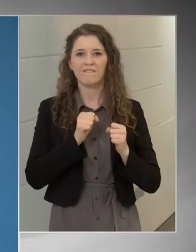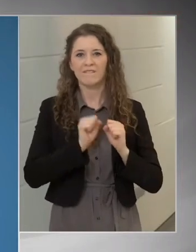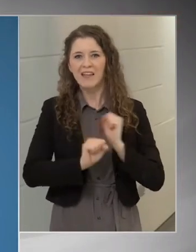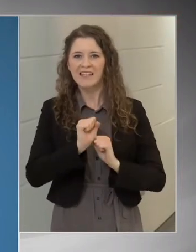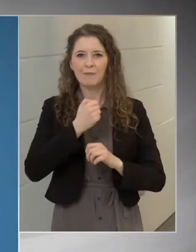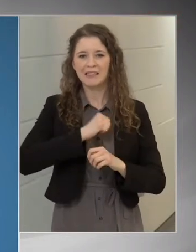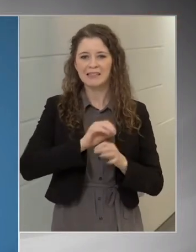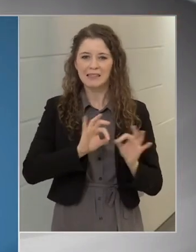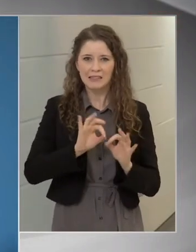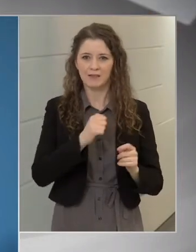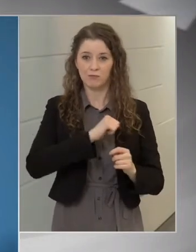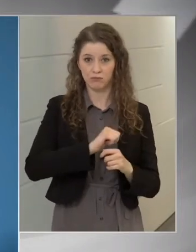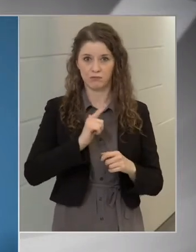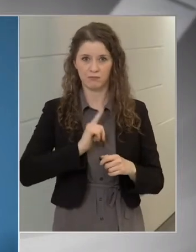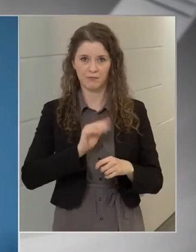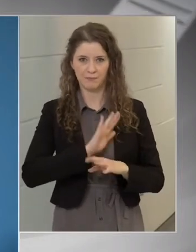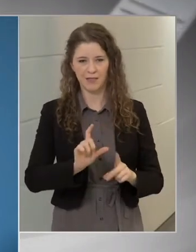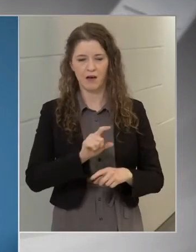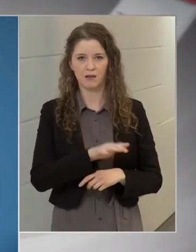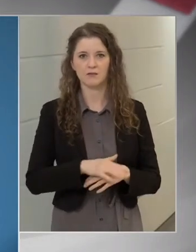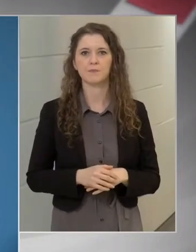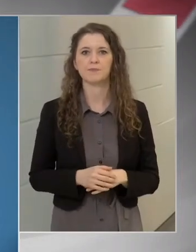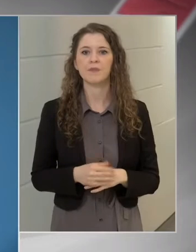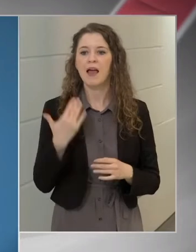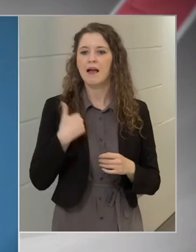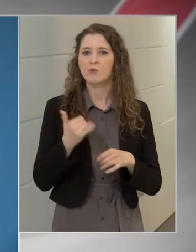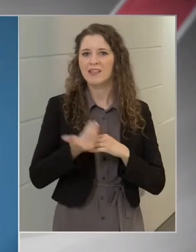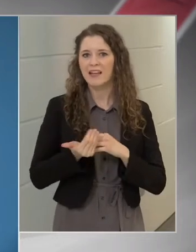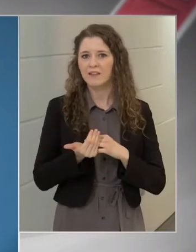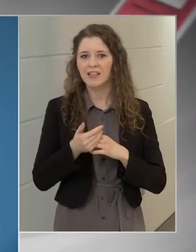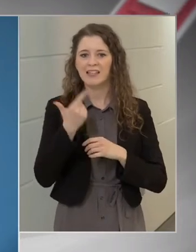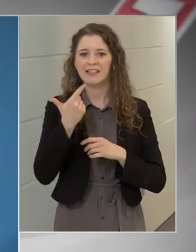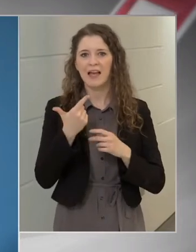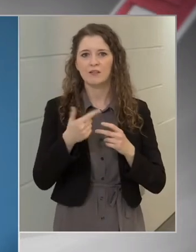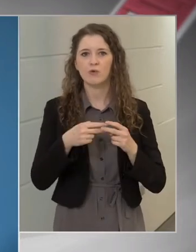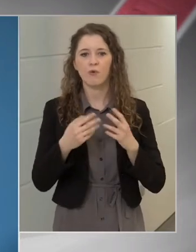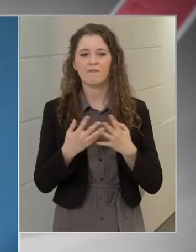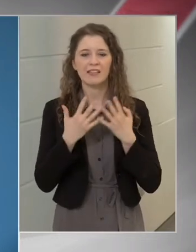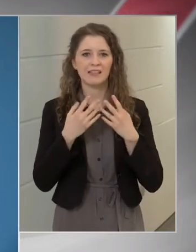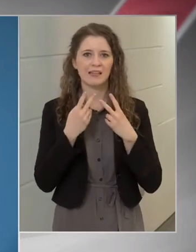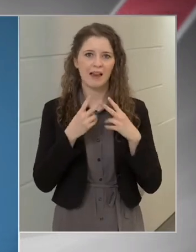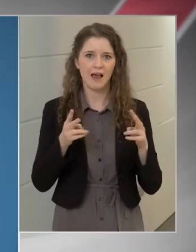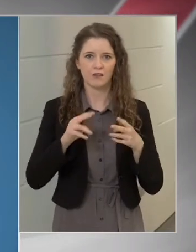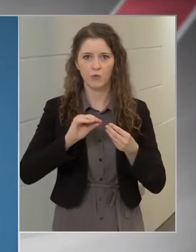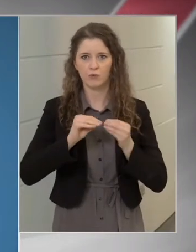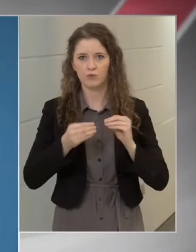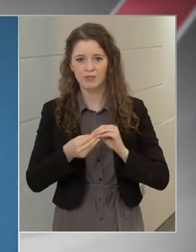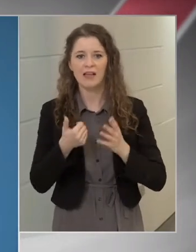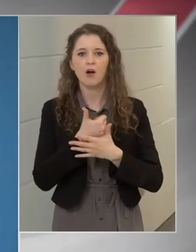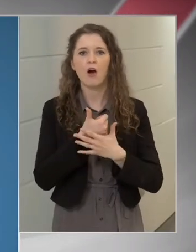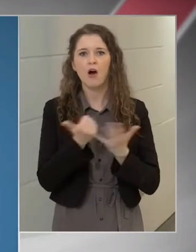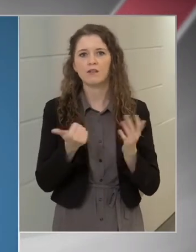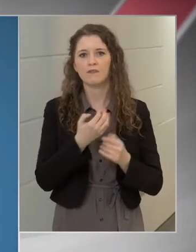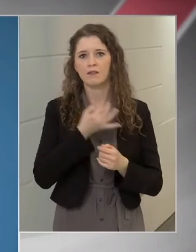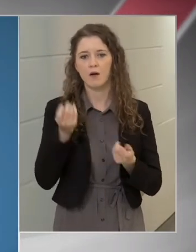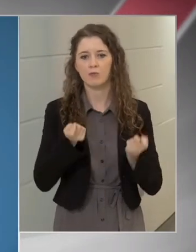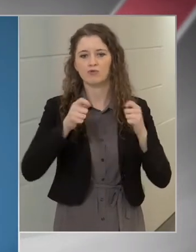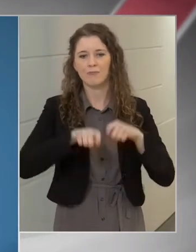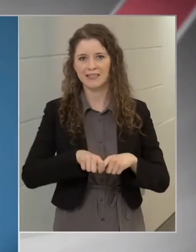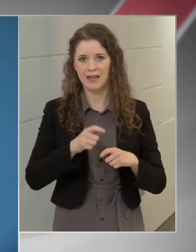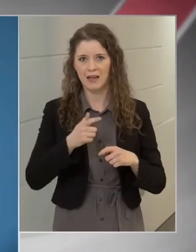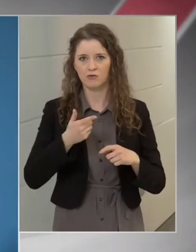megszegése miatt. Az elmúlt hétvégén két vendéglátó üzlet 60 napos ideiglenes bezárásáról hoztunk döntést.